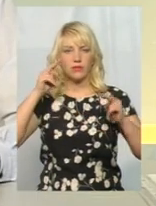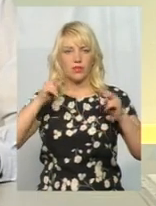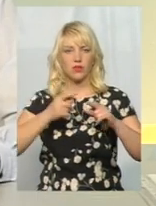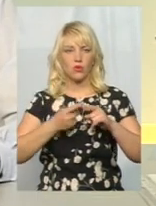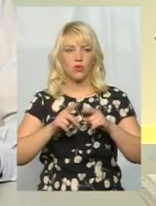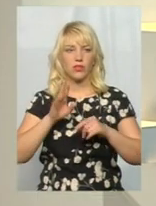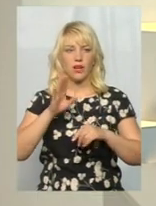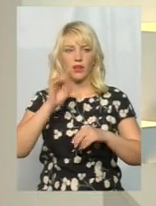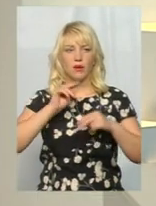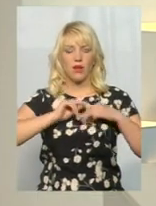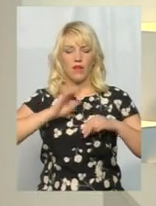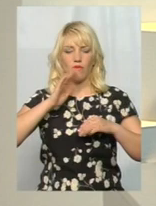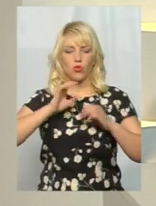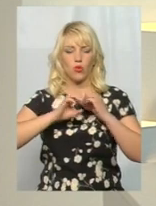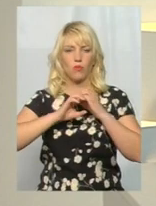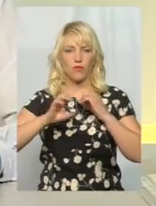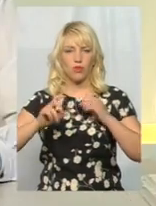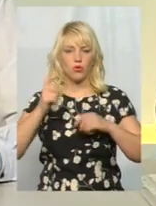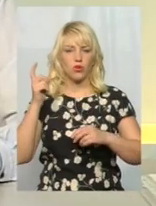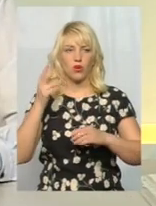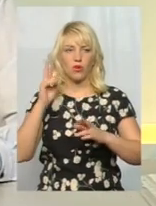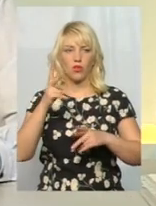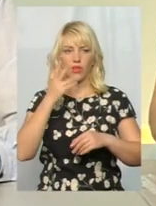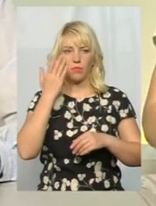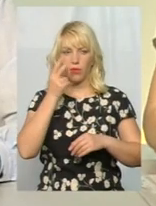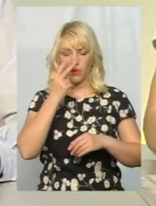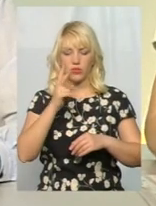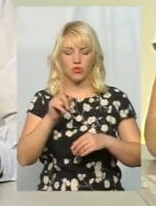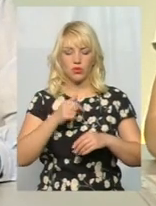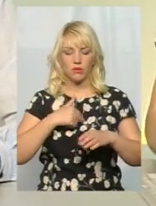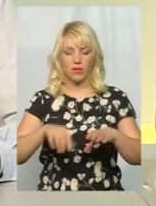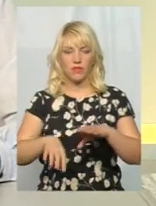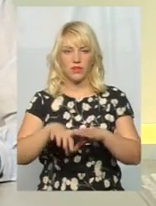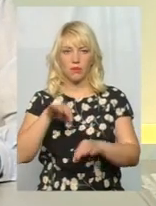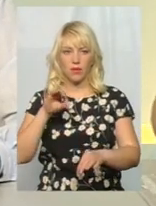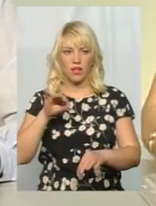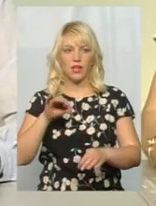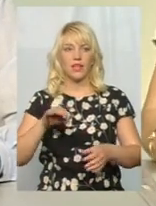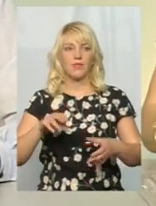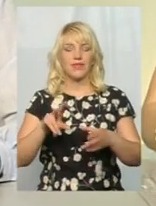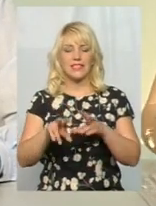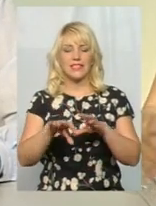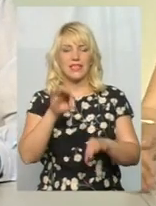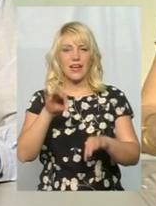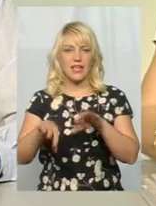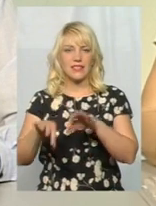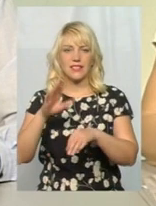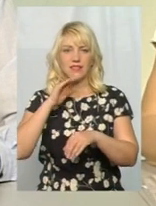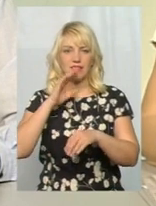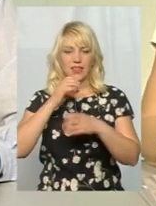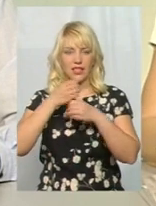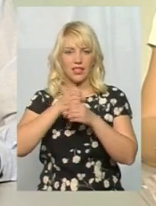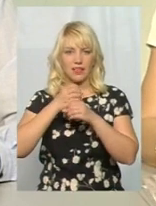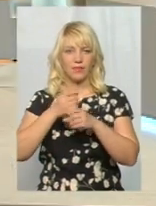працівник водопровідного господарства, після того, як він побачив, коли ми відібрали зразки, до речі, нещодавно ми надали їх на